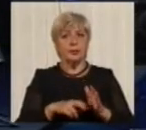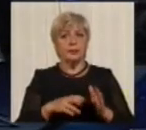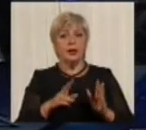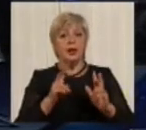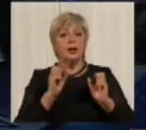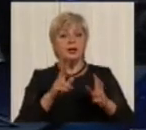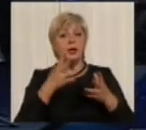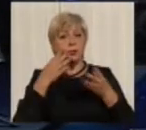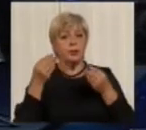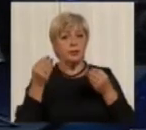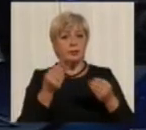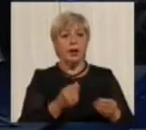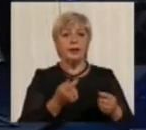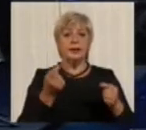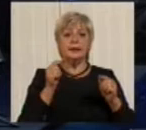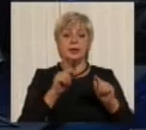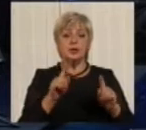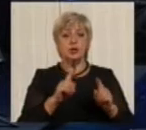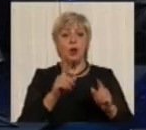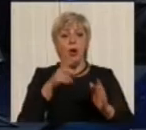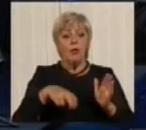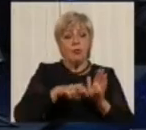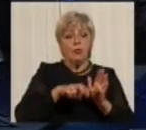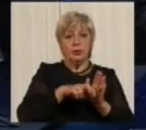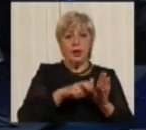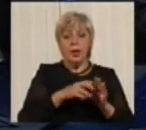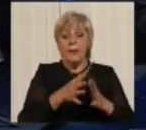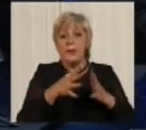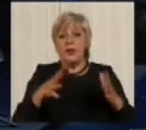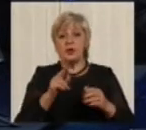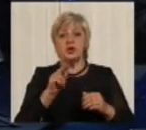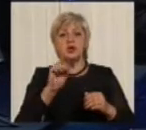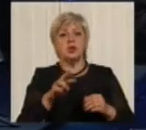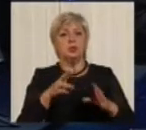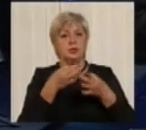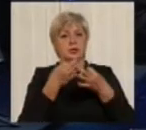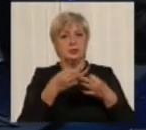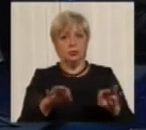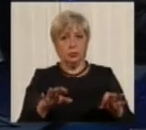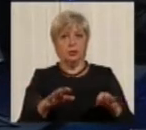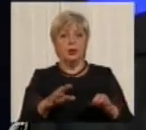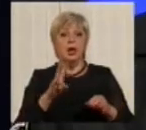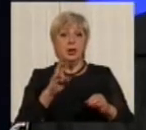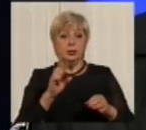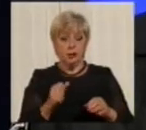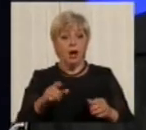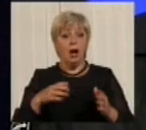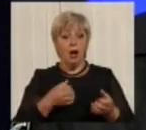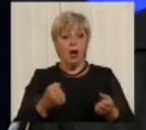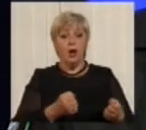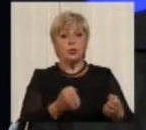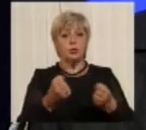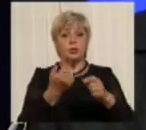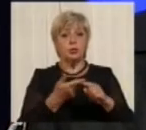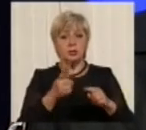що у маршрутці більше людей, аніж дозволено? Насправді на рух це не дуже впливає, тому що автомобіль не дуже